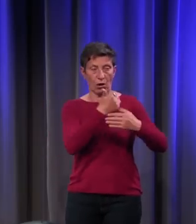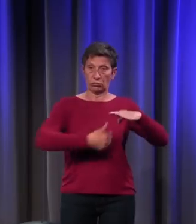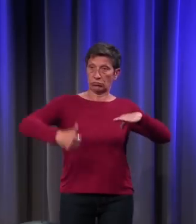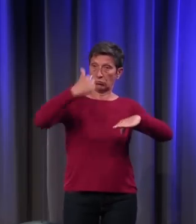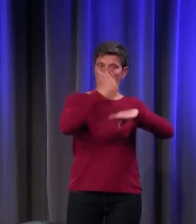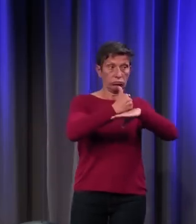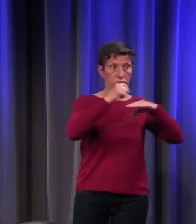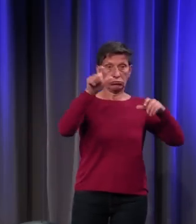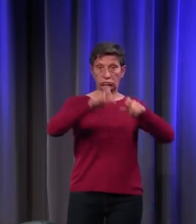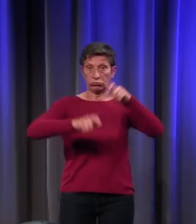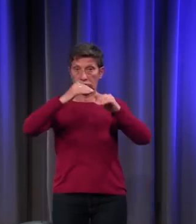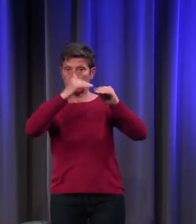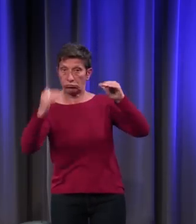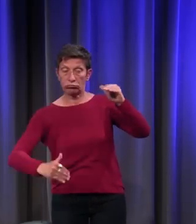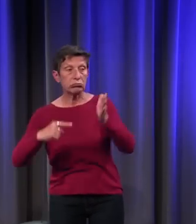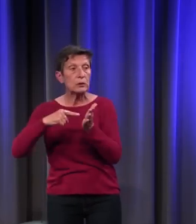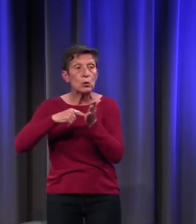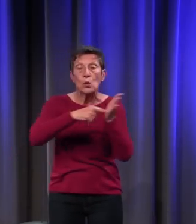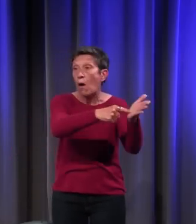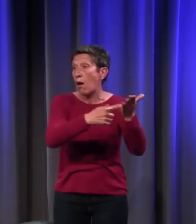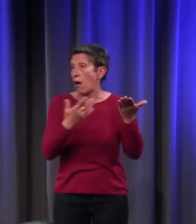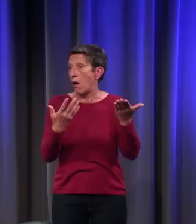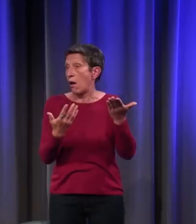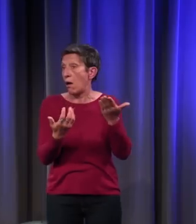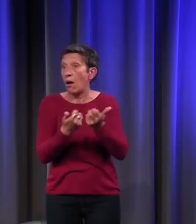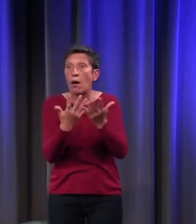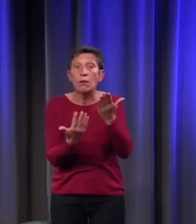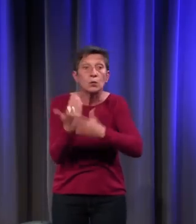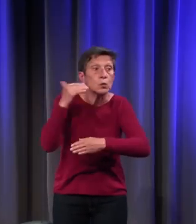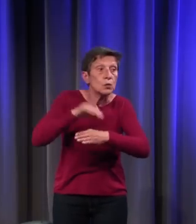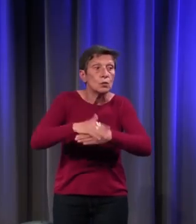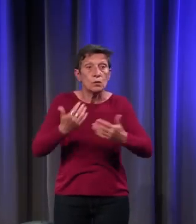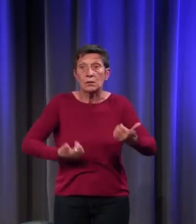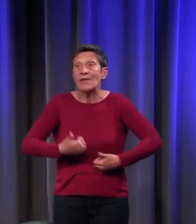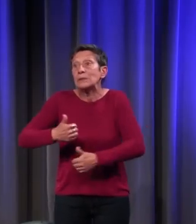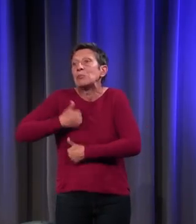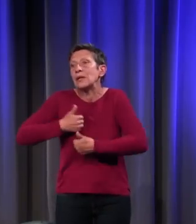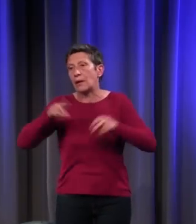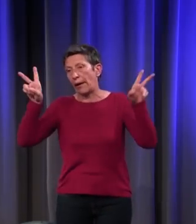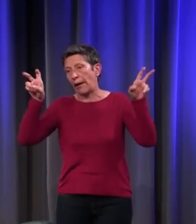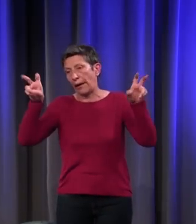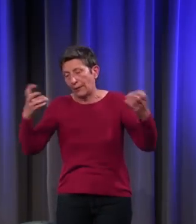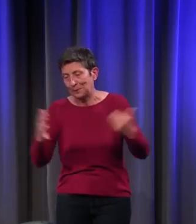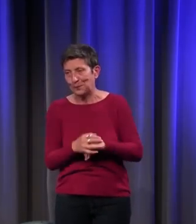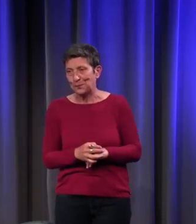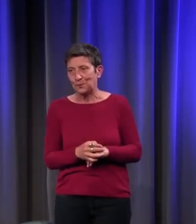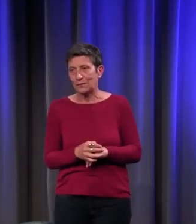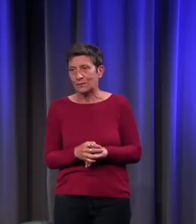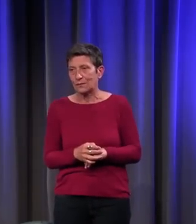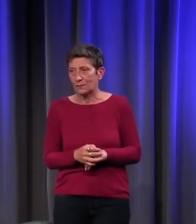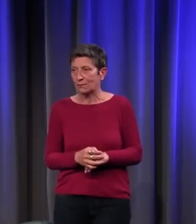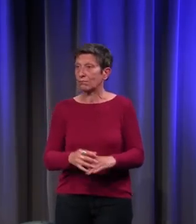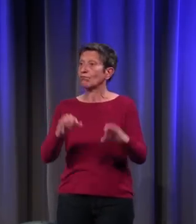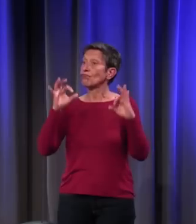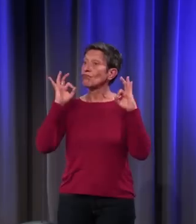certain nombre de jours de services militaires, nous dirions aujourd'hui. Et donc, ils l'accompagnent